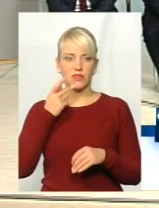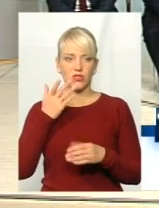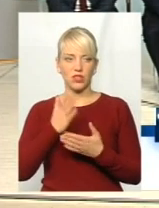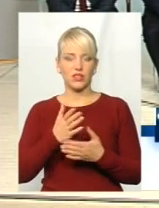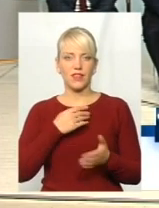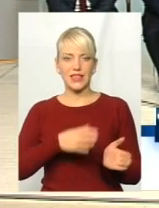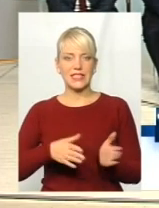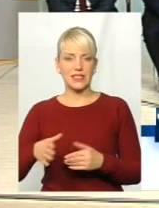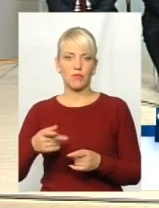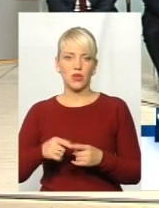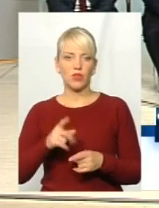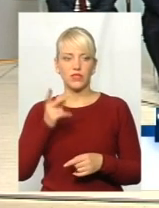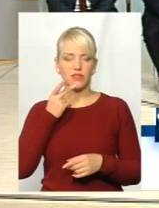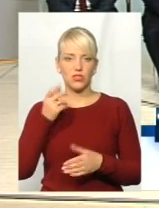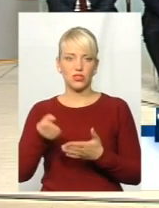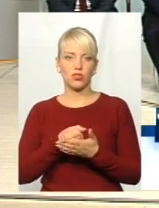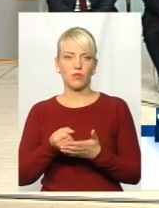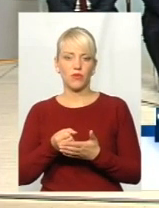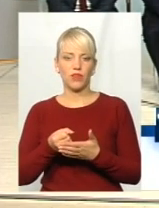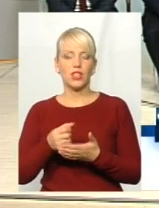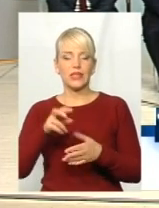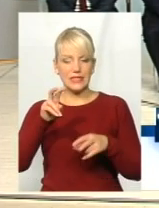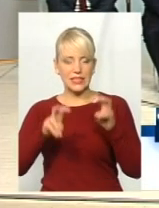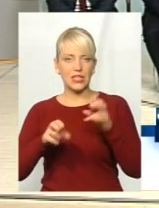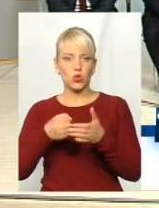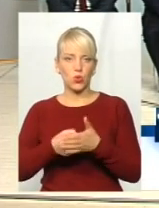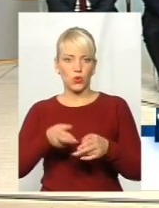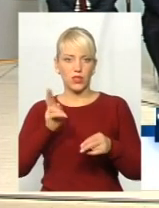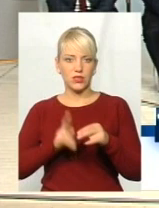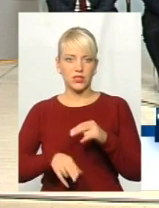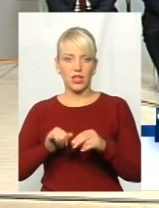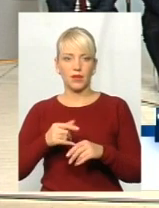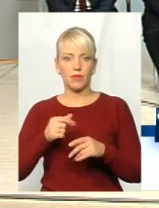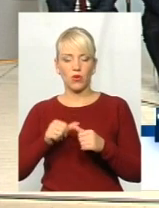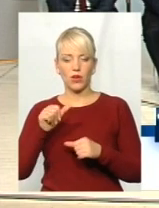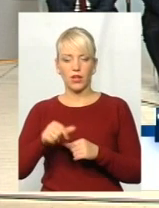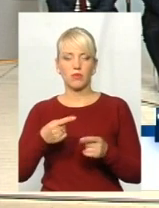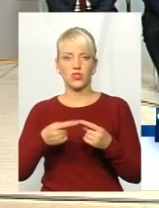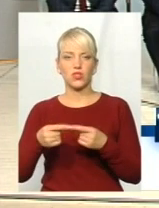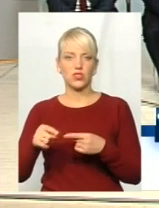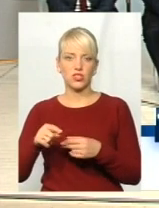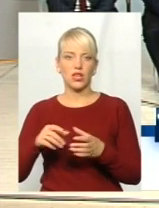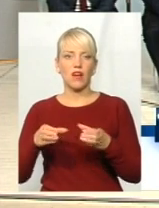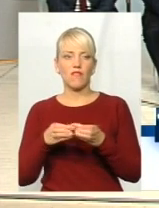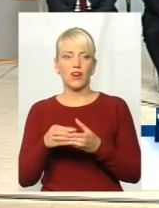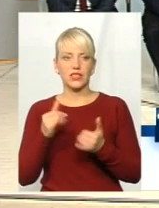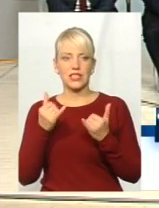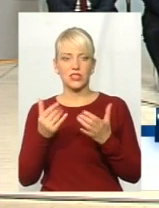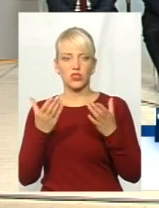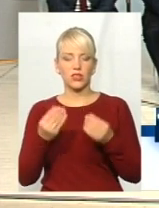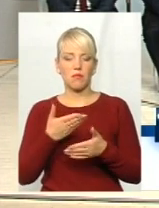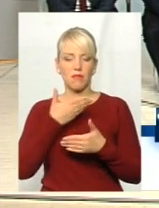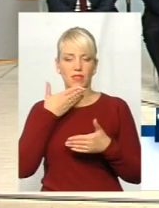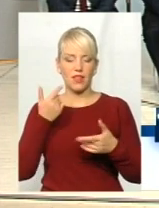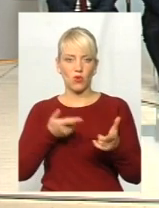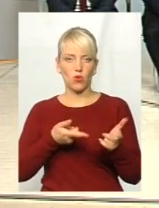дисциплінована, вона завжди добиває всі сесії до кінця, окремо від інших фракцій. На сьогоднішній день ми не готові